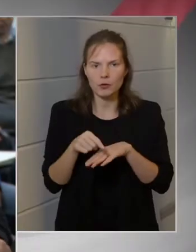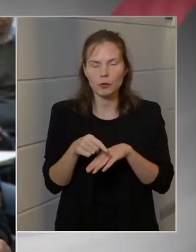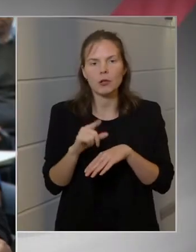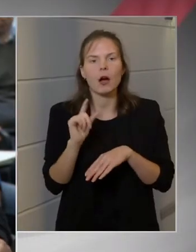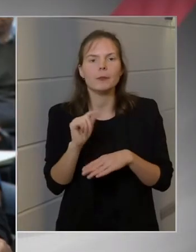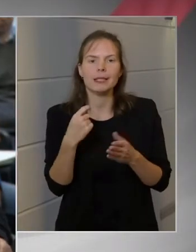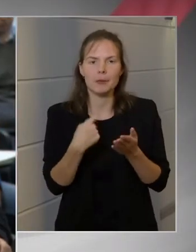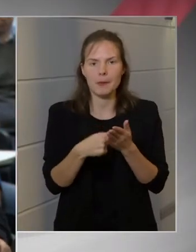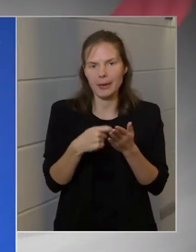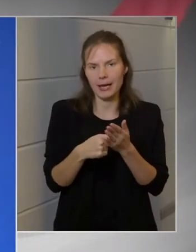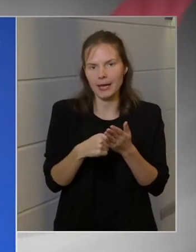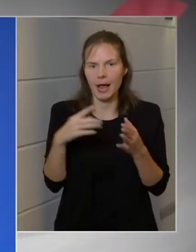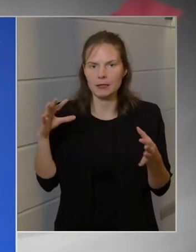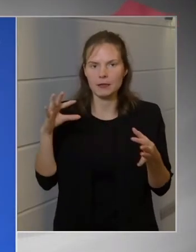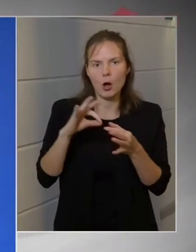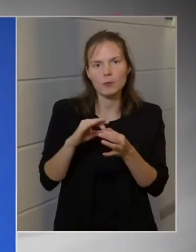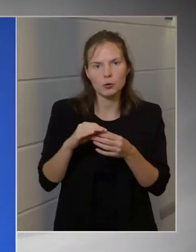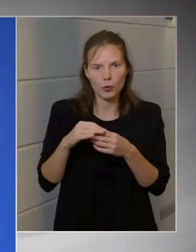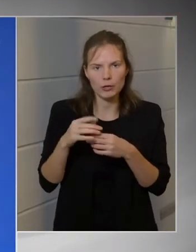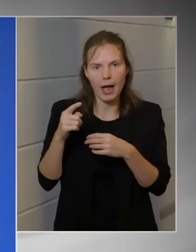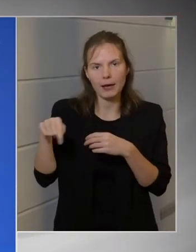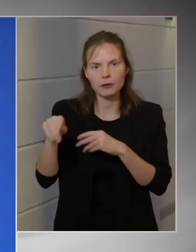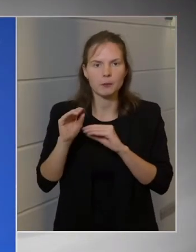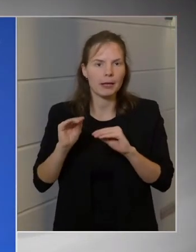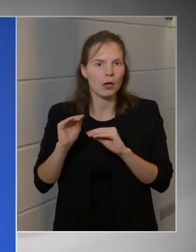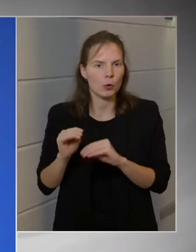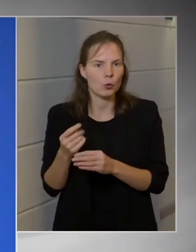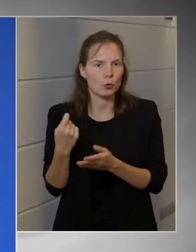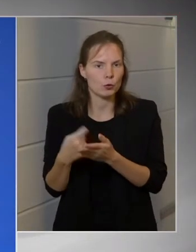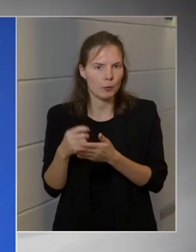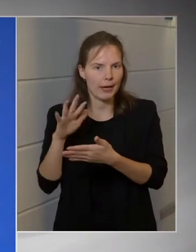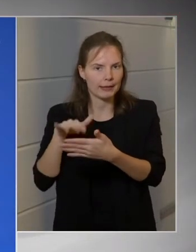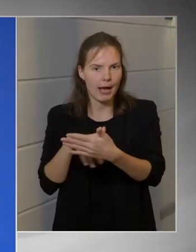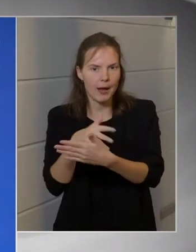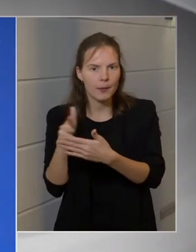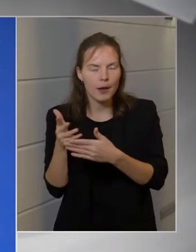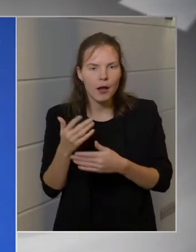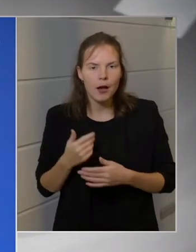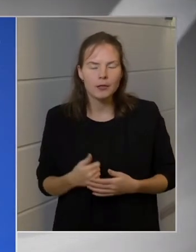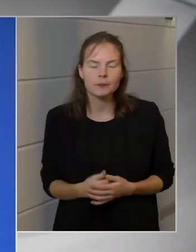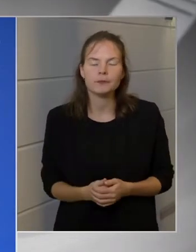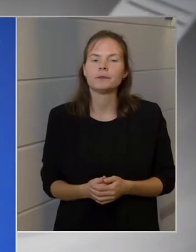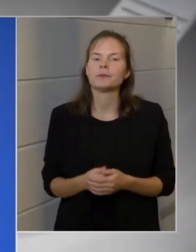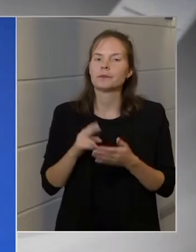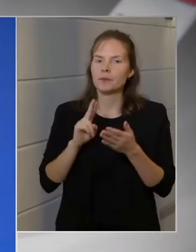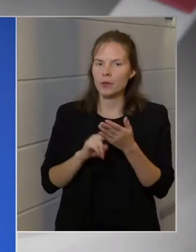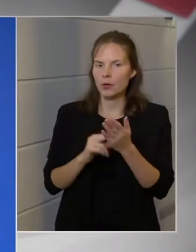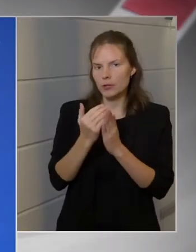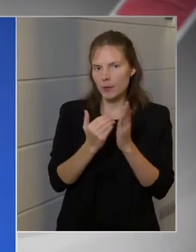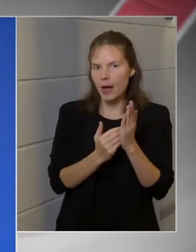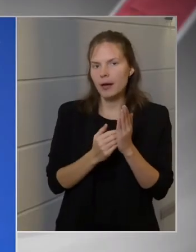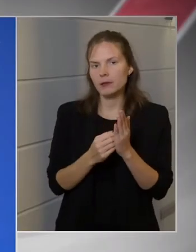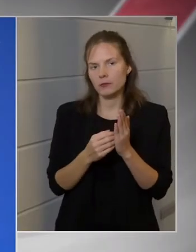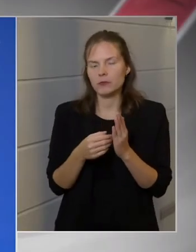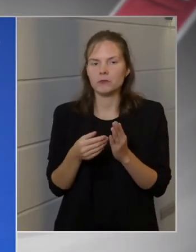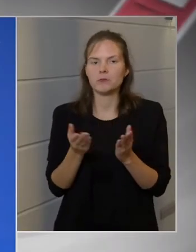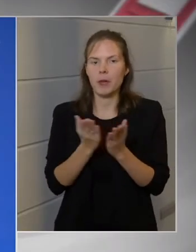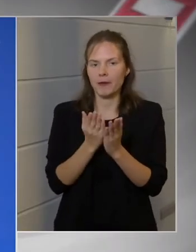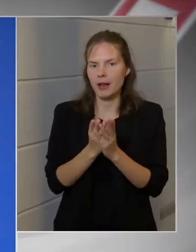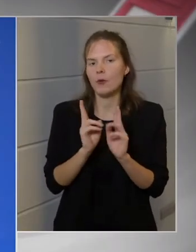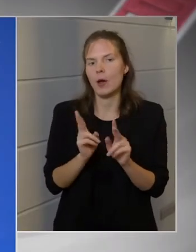kötnénk az ő bértáblájukat. A jogszabályoknak megfelelően kell